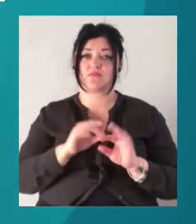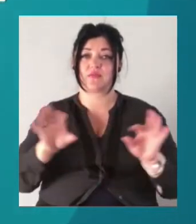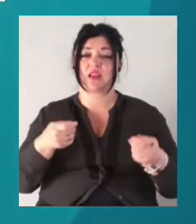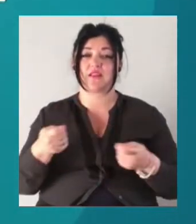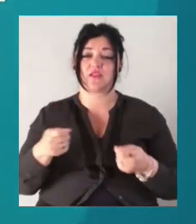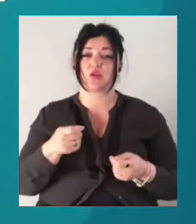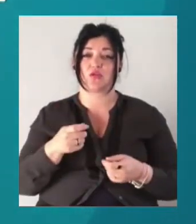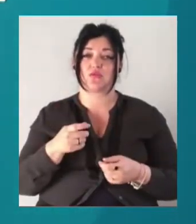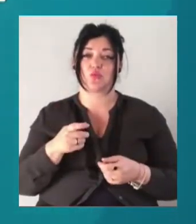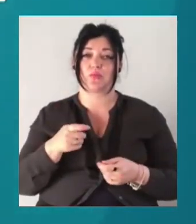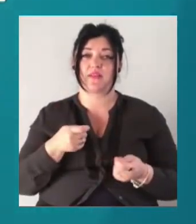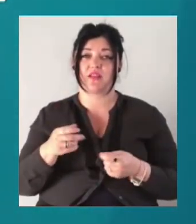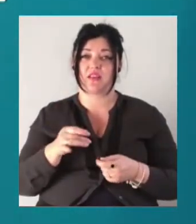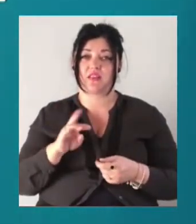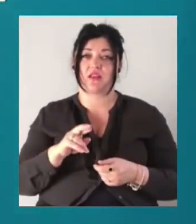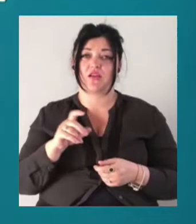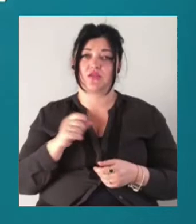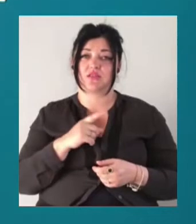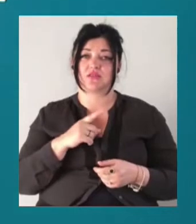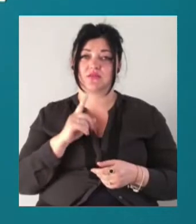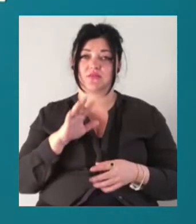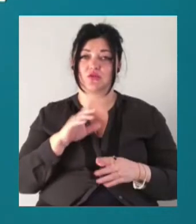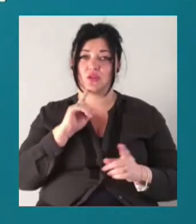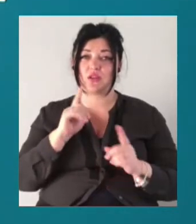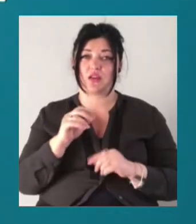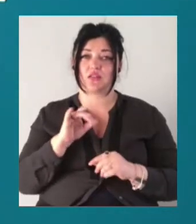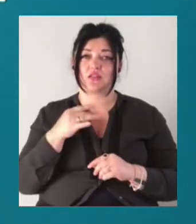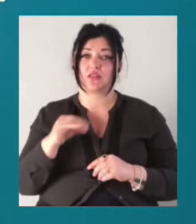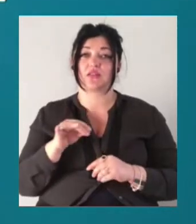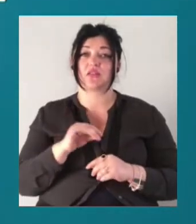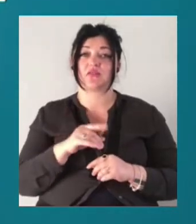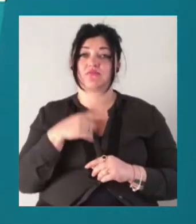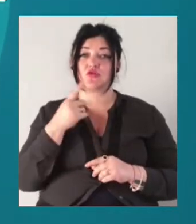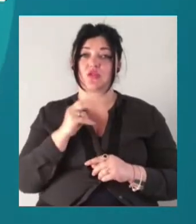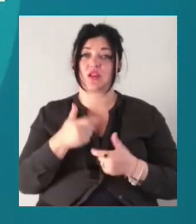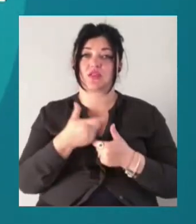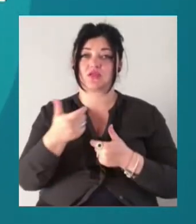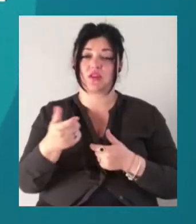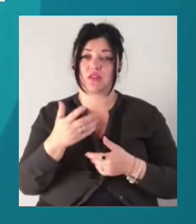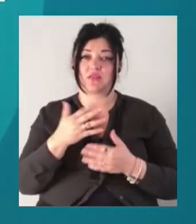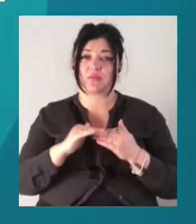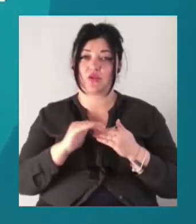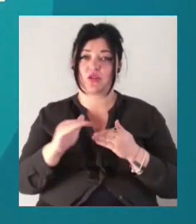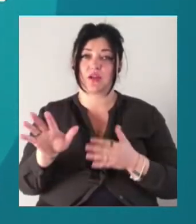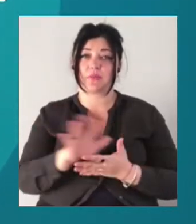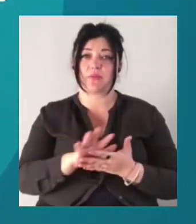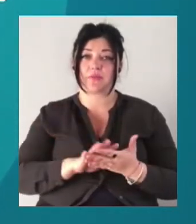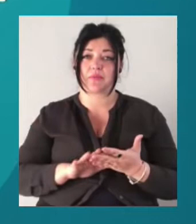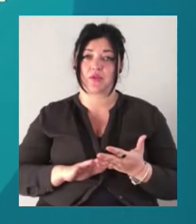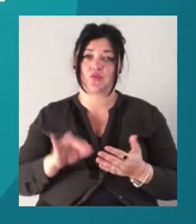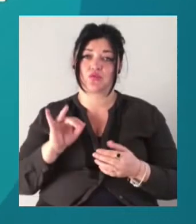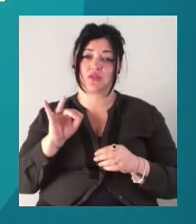господарства Одеської міської ради Андрій Сандул. Каже, як тільки нанесуть на естакаду захисне покриття, приберуть усі перегорожі.